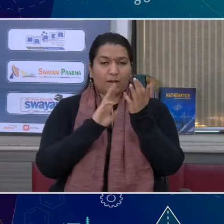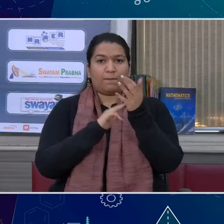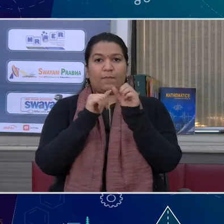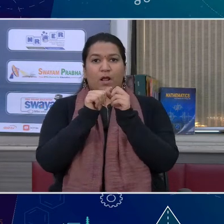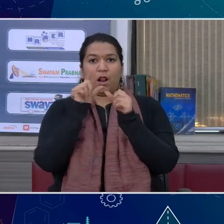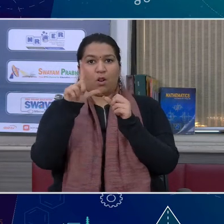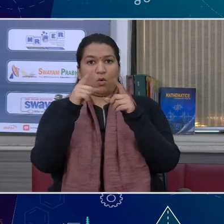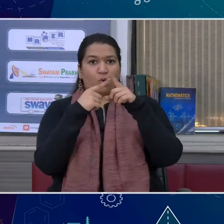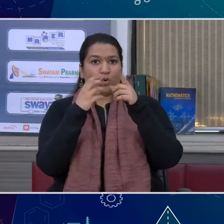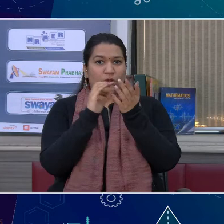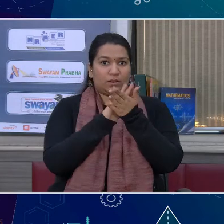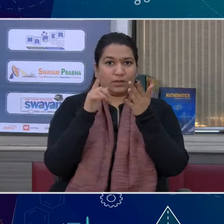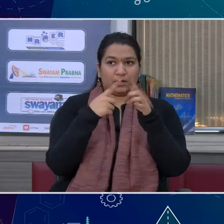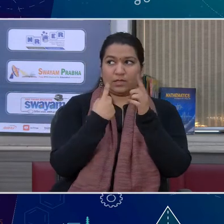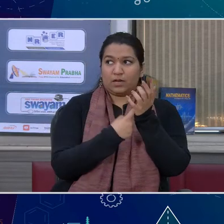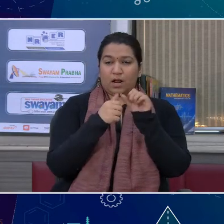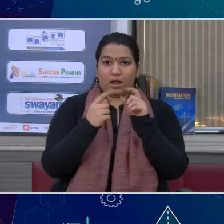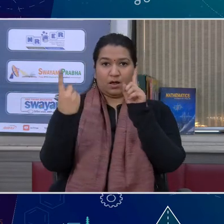जीडी